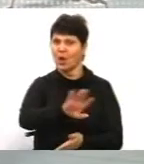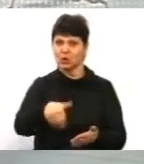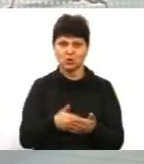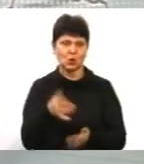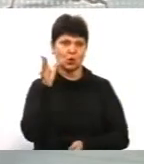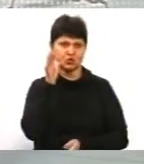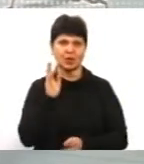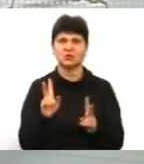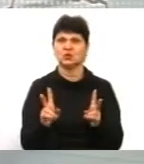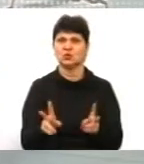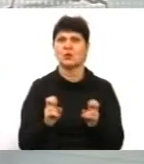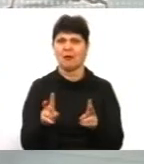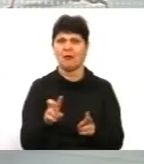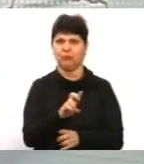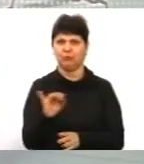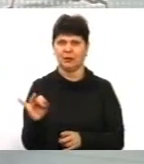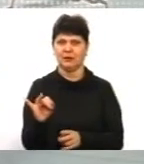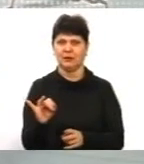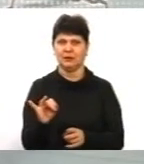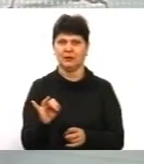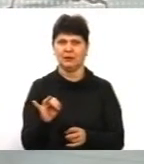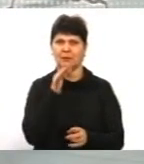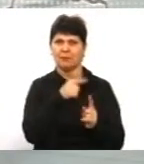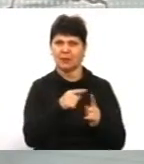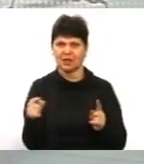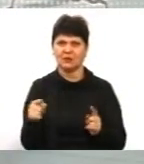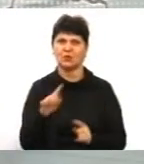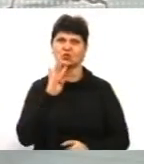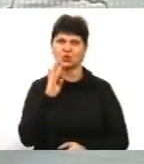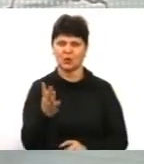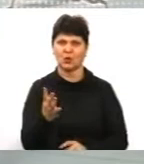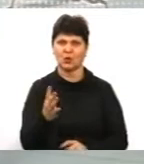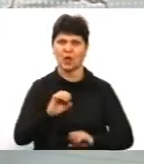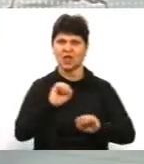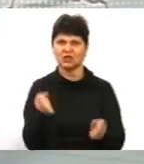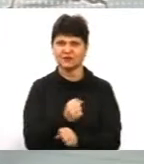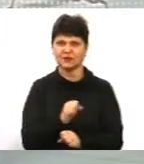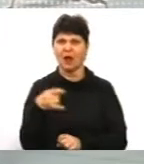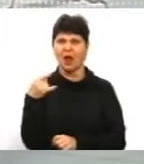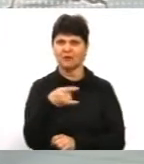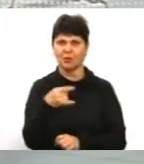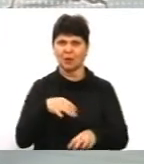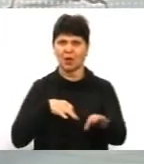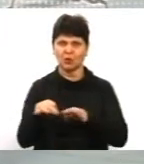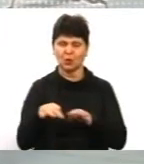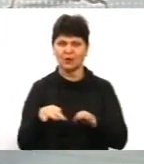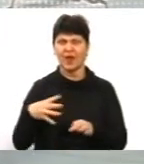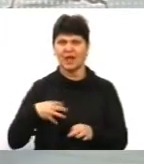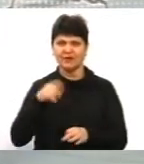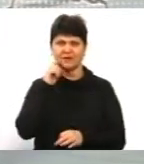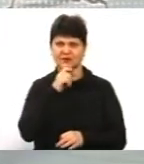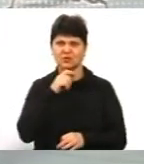тривалий період часу, майже 4 роки, швидкісті на автомобільних дорогах не тільки в Вінниччині, а в Україні взагалі